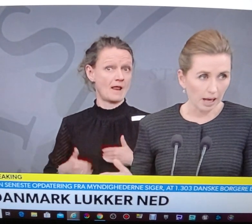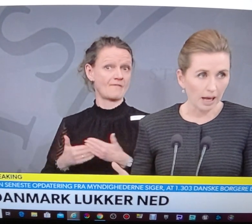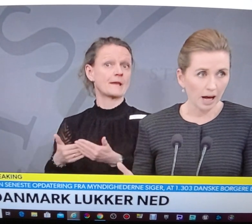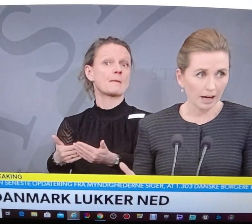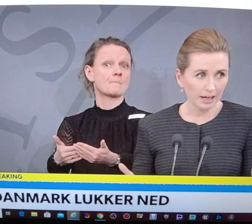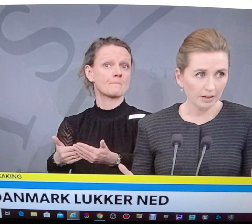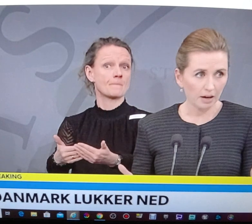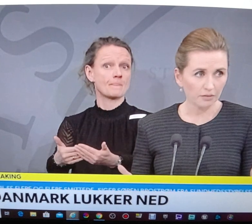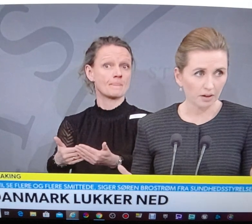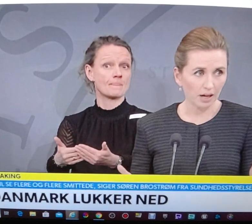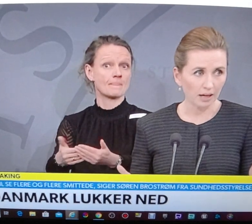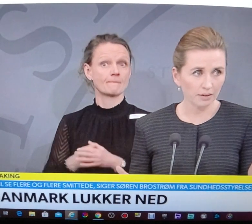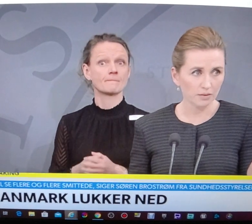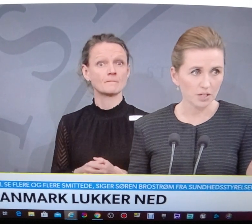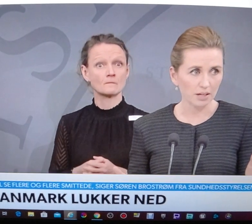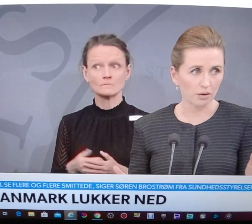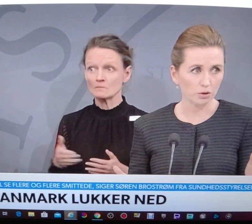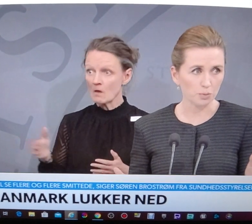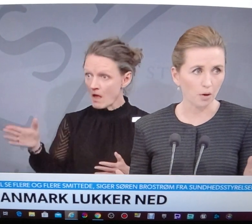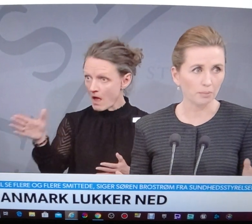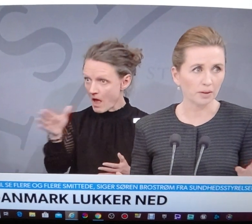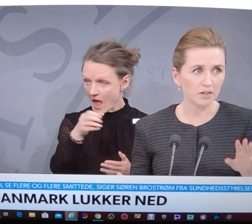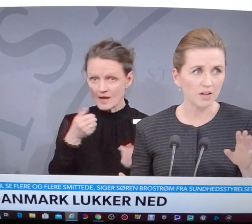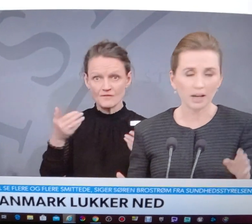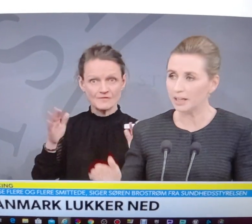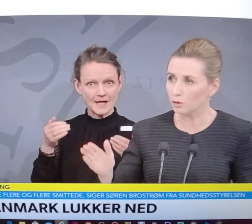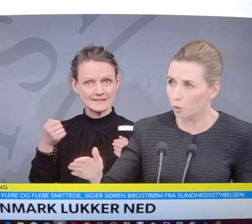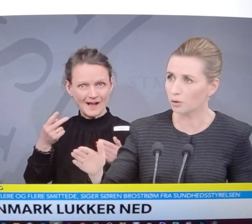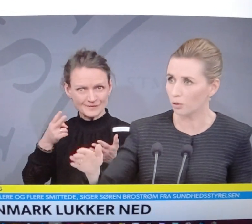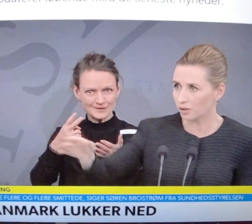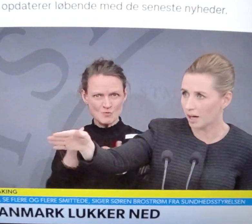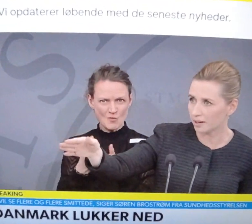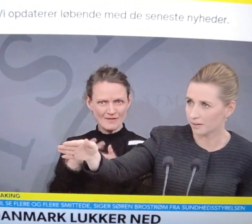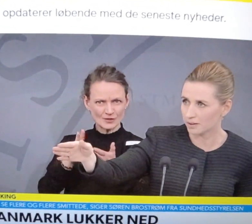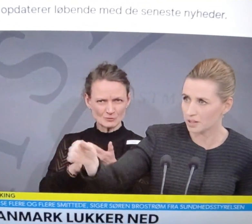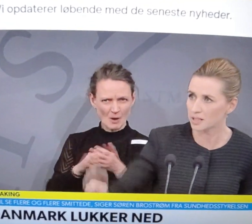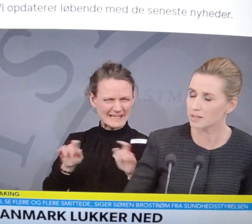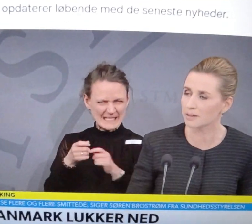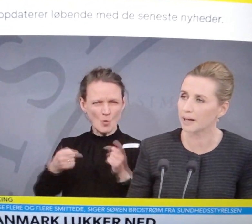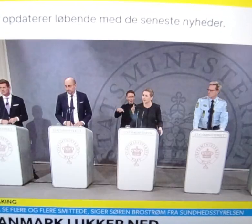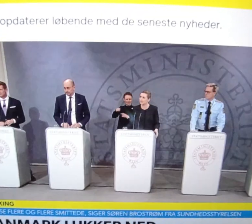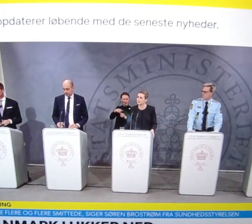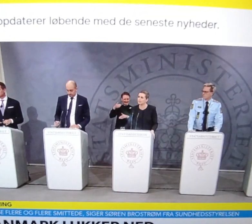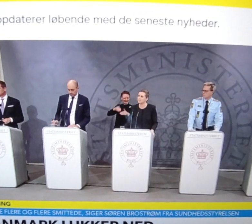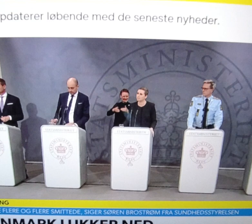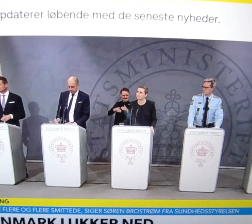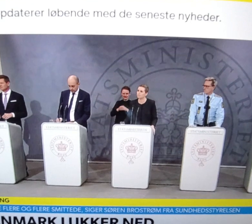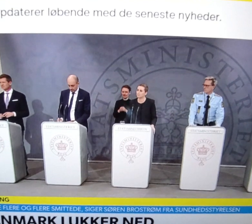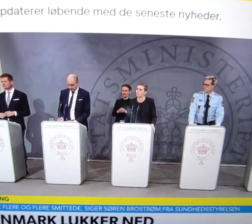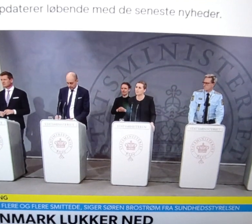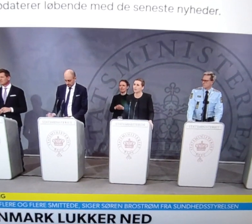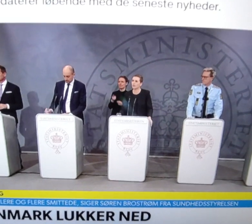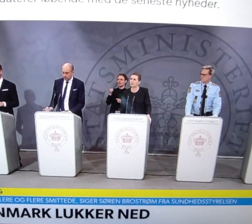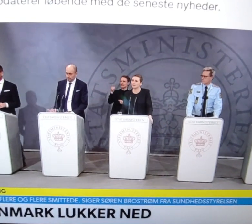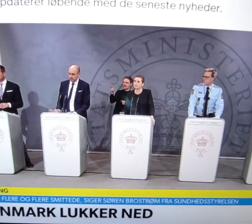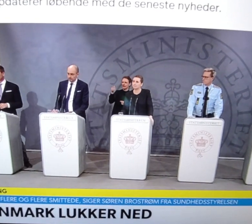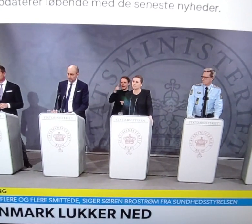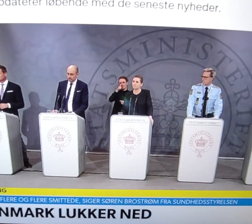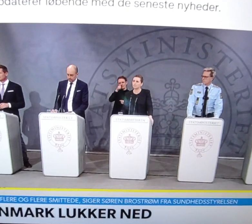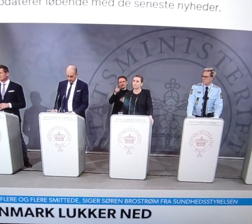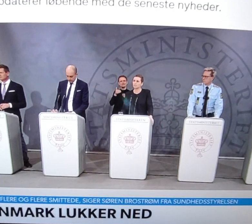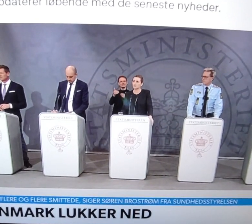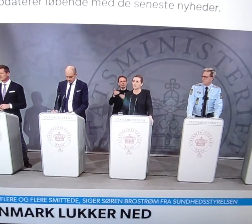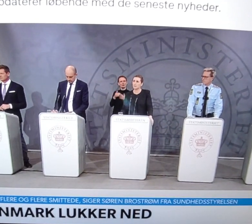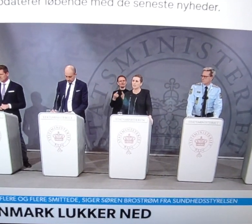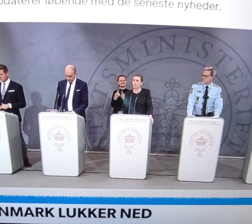Alle har egentlig haft lejlighed til at spørge, men vi tager lige en hurtig runde her til sidst. Det er mest i forhold til transport, både på